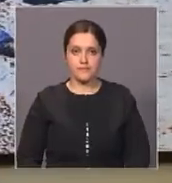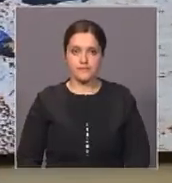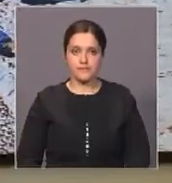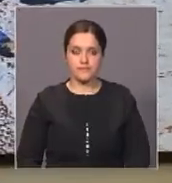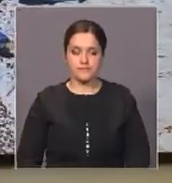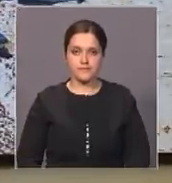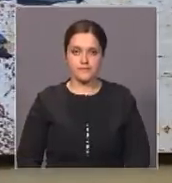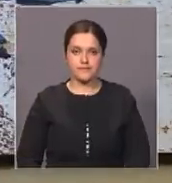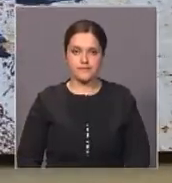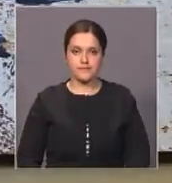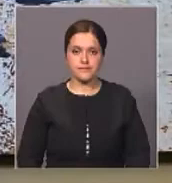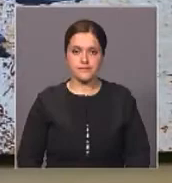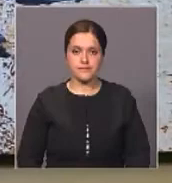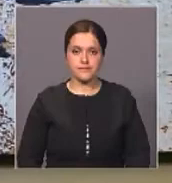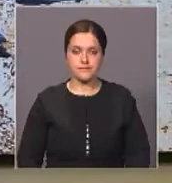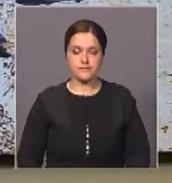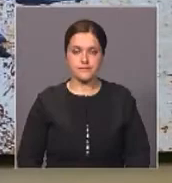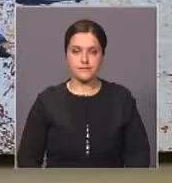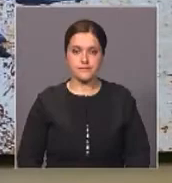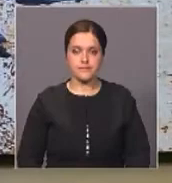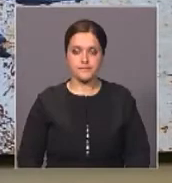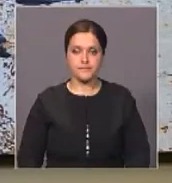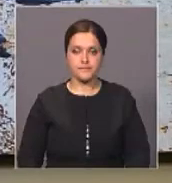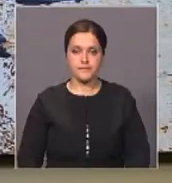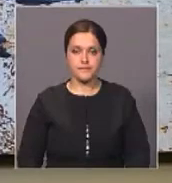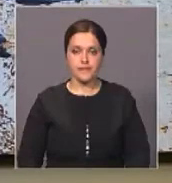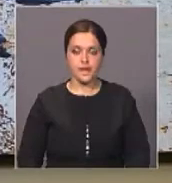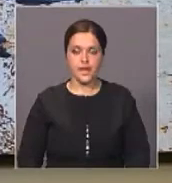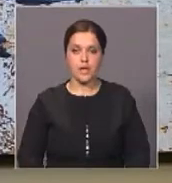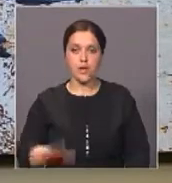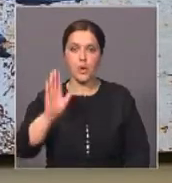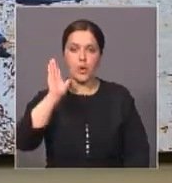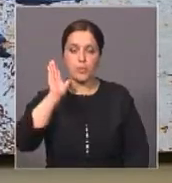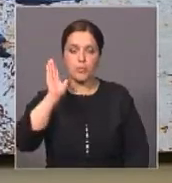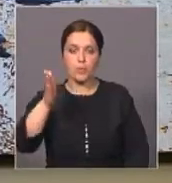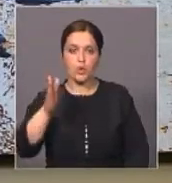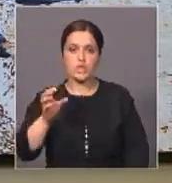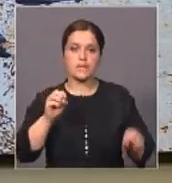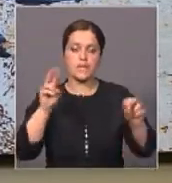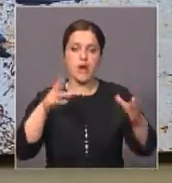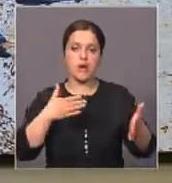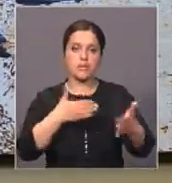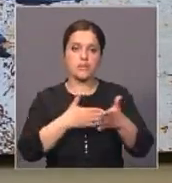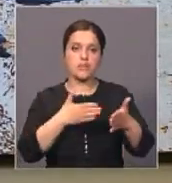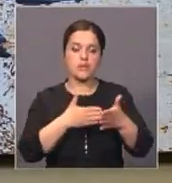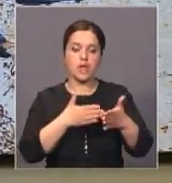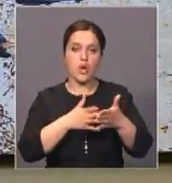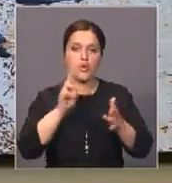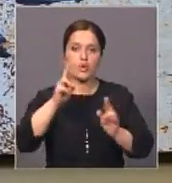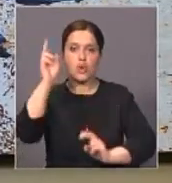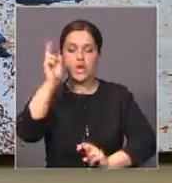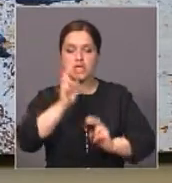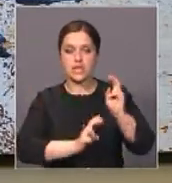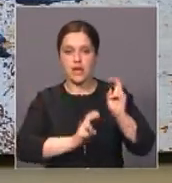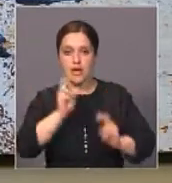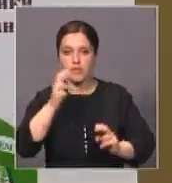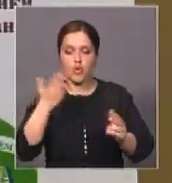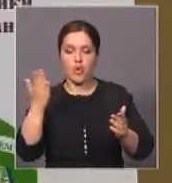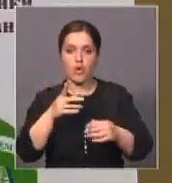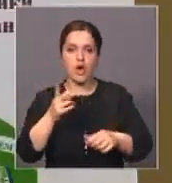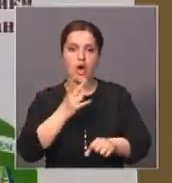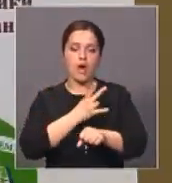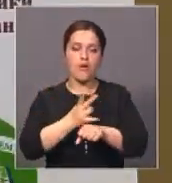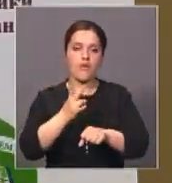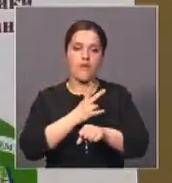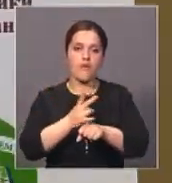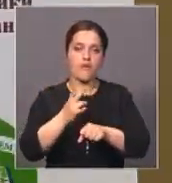Вводится квотирование, вообще выброса углекислых газов для всех тех, кто потребляет определенное количество энергетических